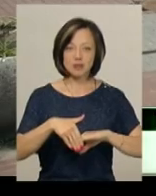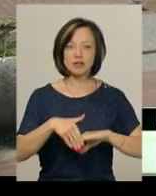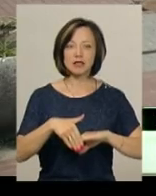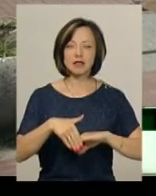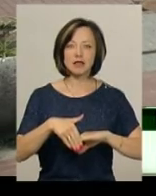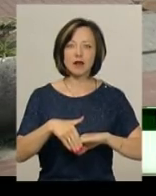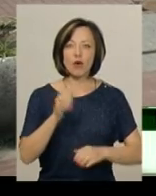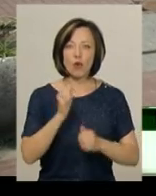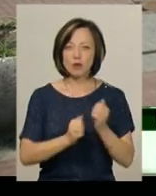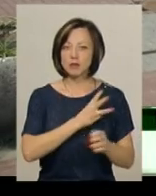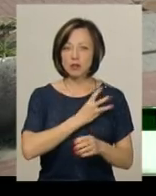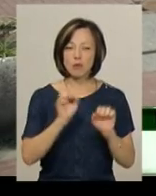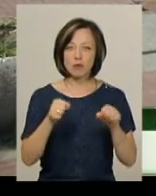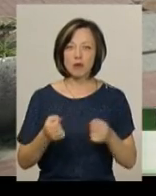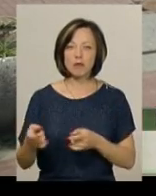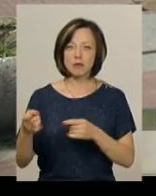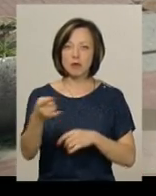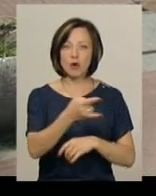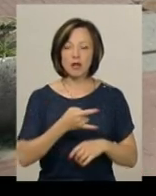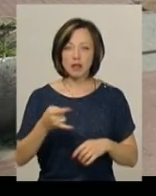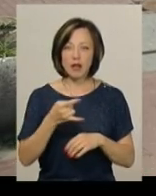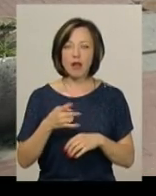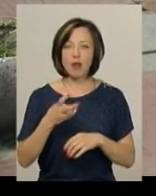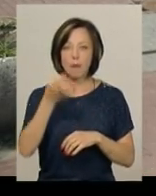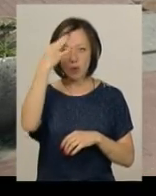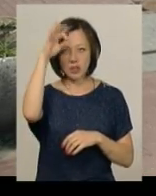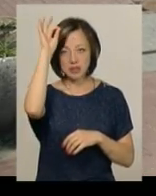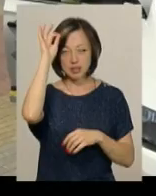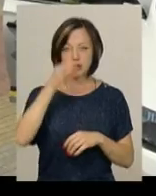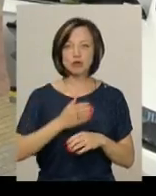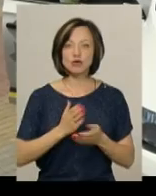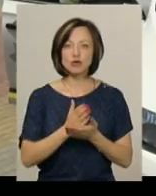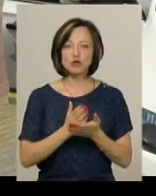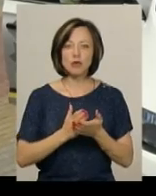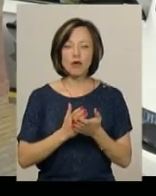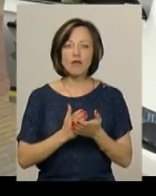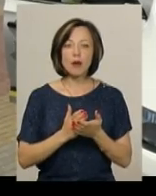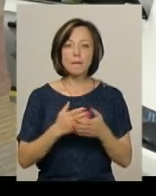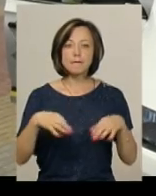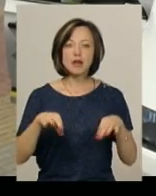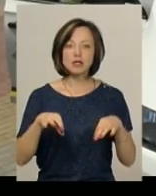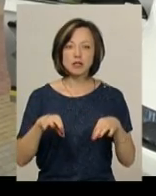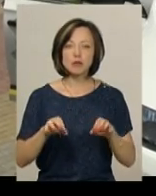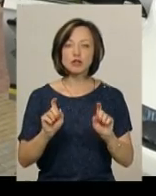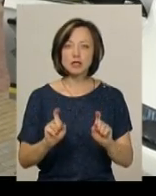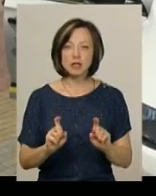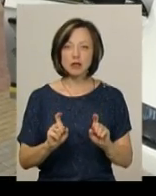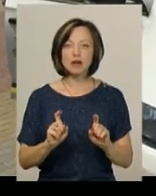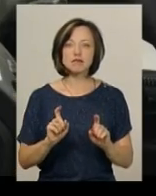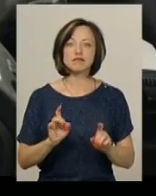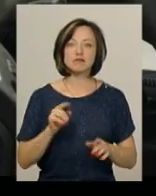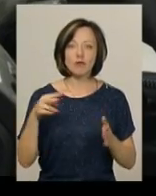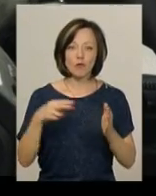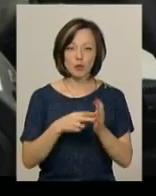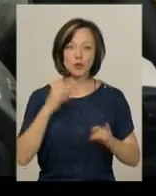Подільська. Кожен охочий міг прокататися на поліцейській службовій машині. А тут посидіти в машині патрульних та увімкнути сирену.